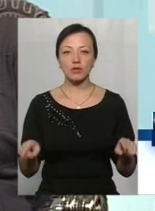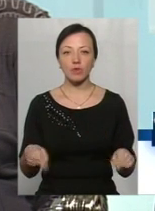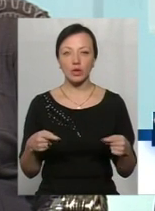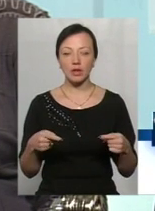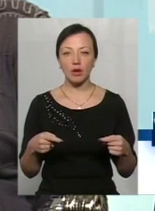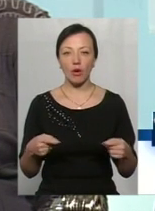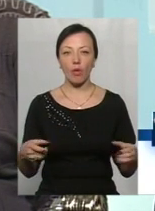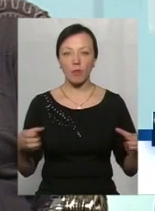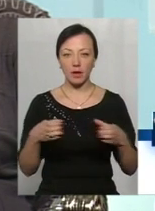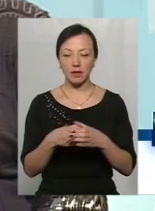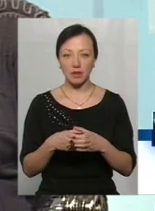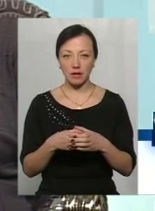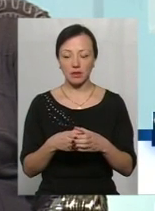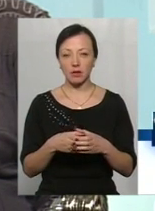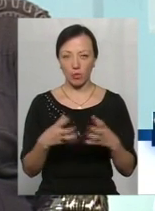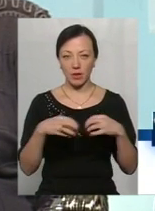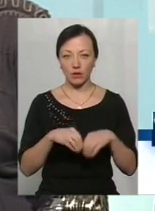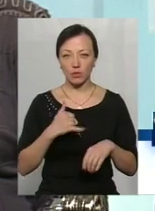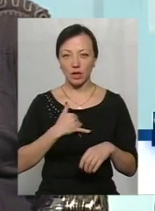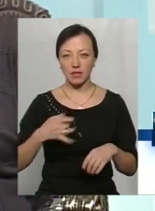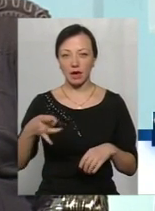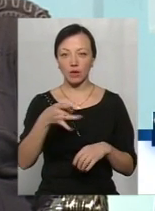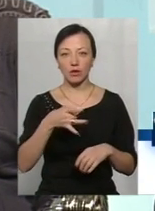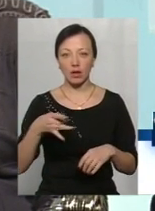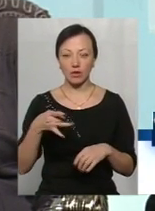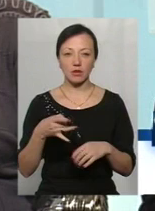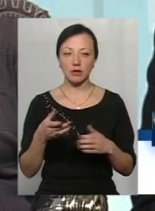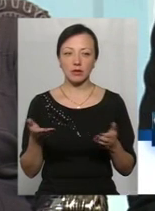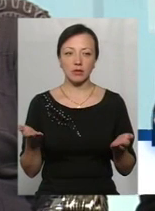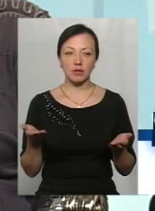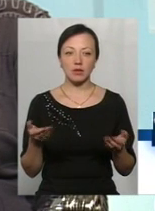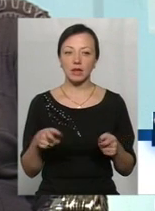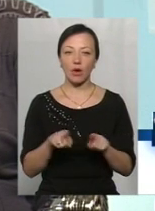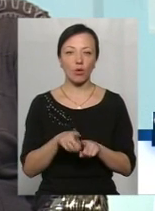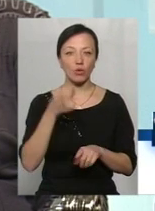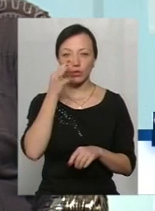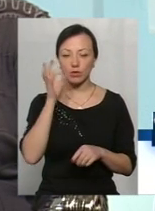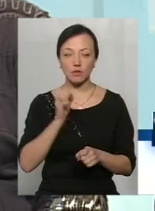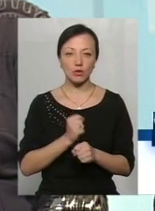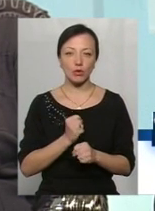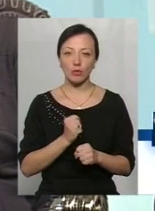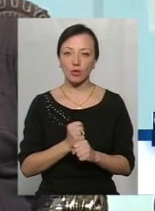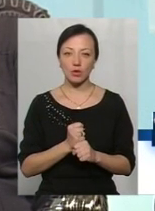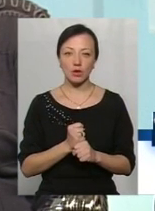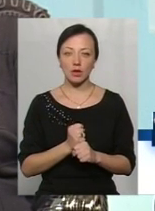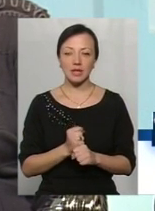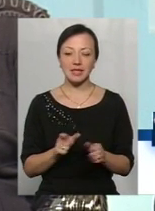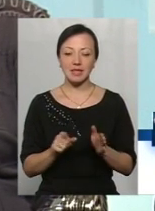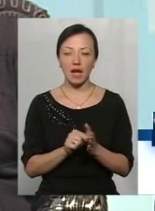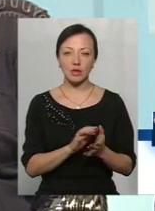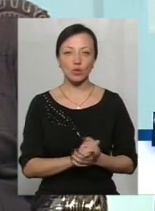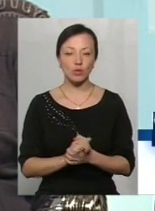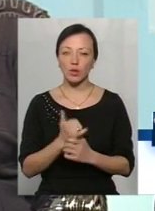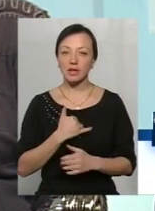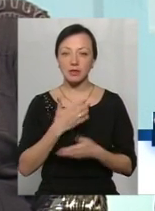і об'єднаних громад у нас на Хмельниччині, то, в принципі, такого досвіду роботи з асоціаціями у нас